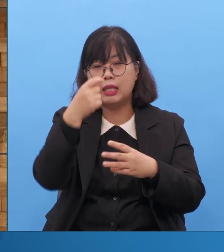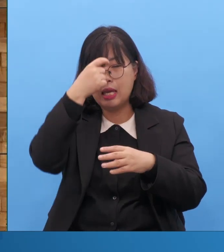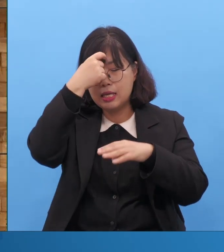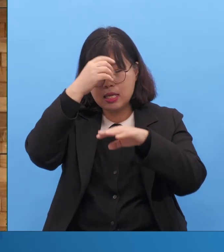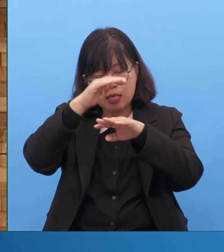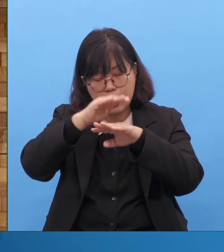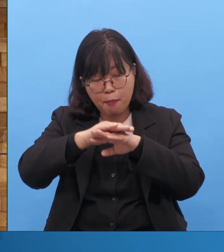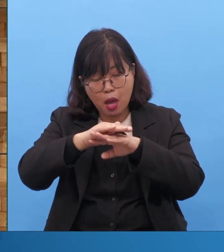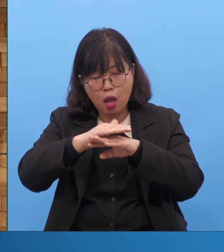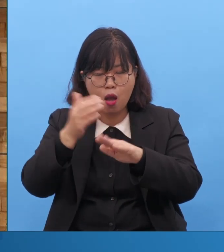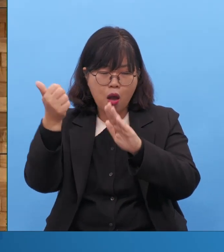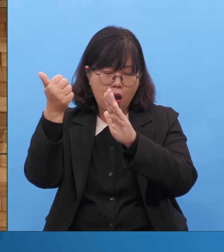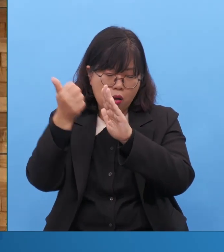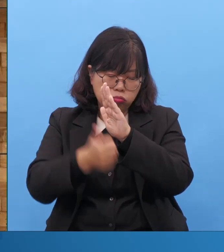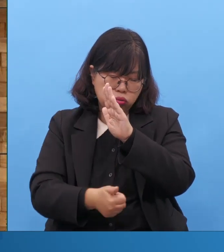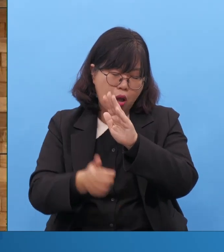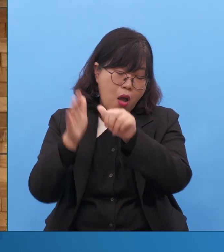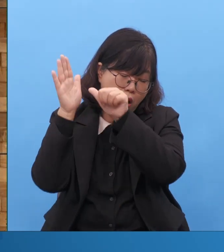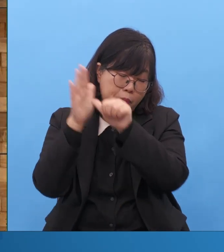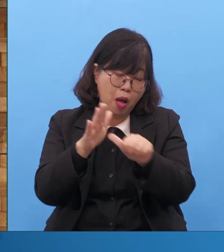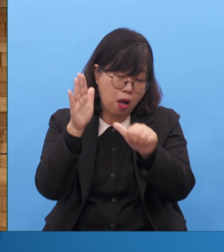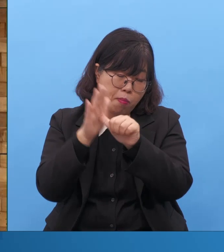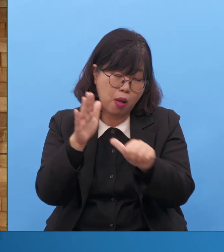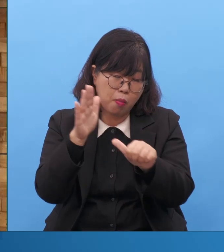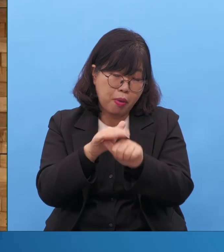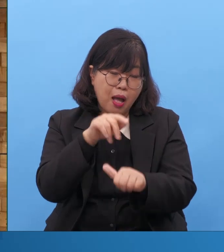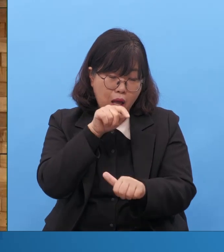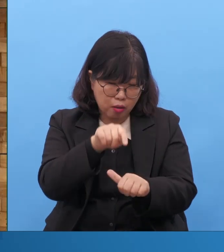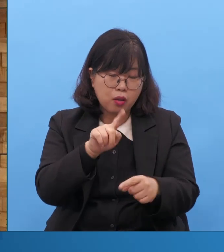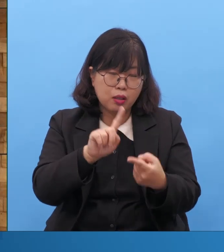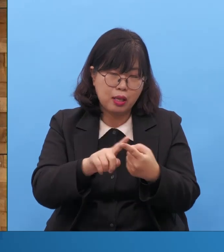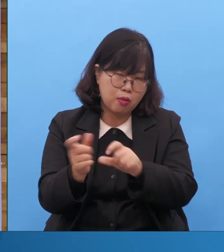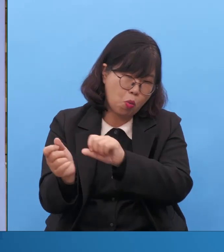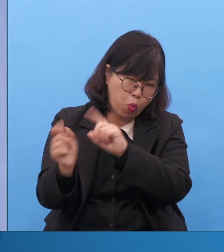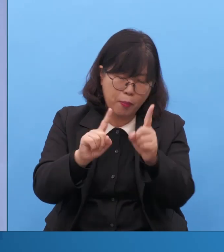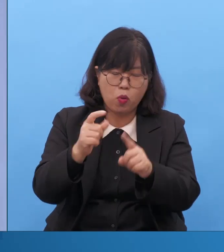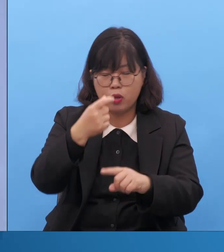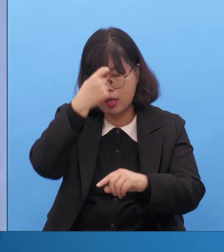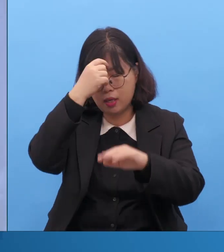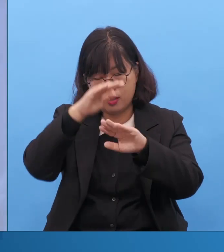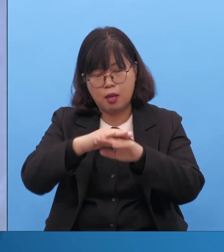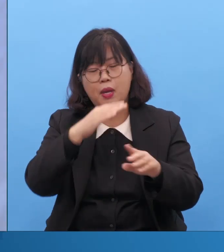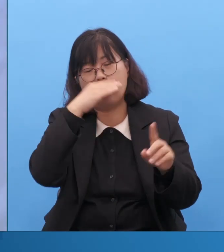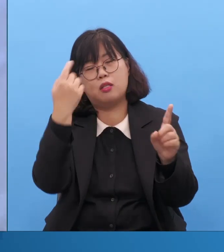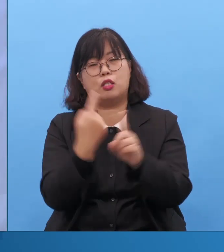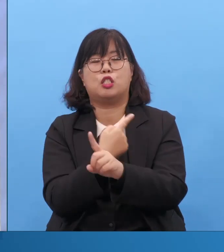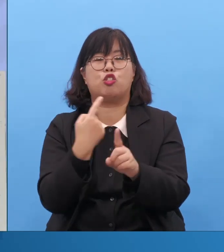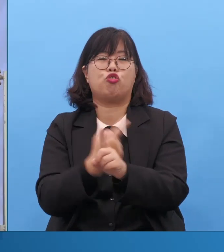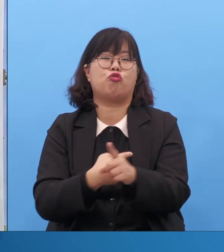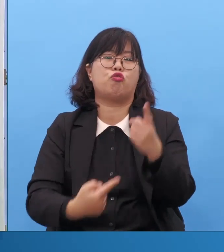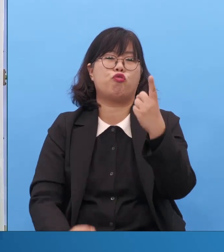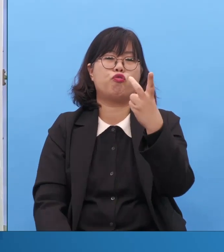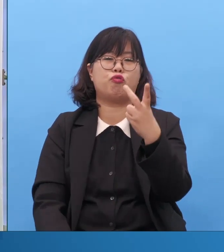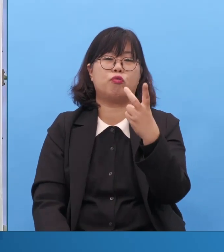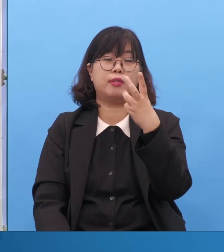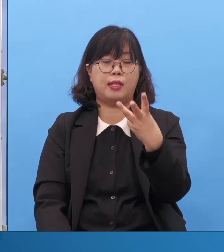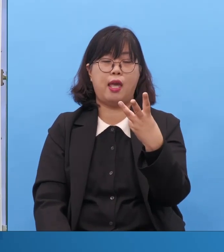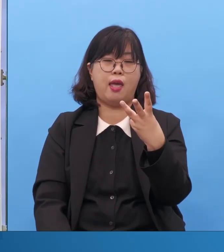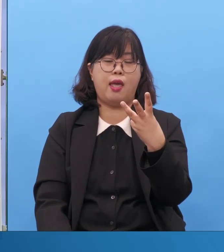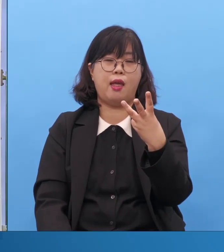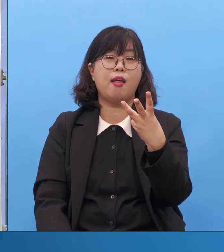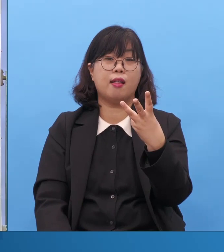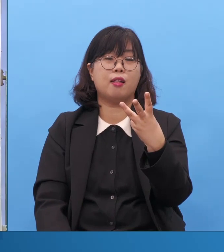예배 치유. 그리고 또는 이 세 가지입니다. 여러분이 이 축복하고 이까지 가진다니까요.